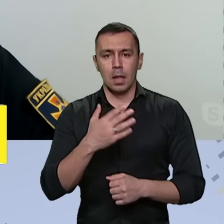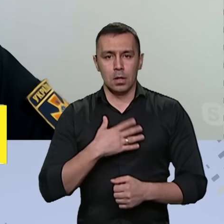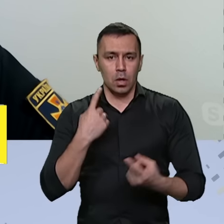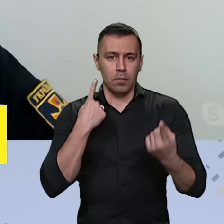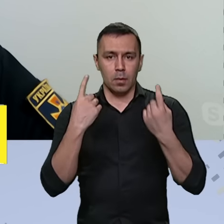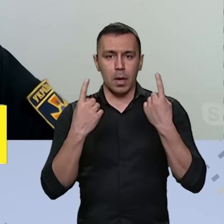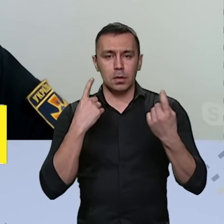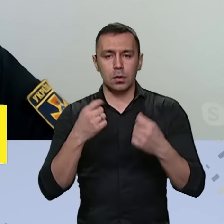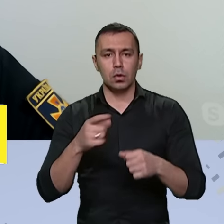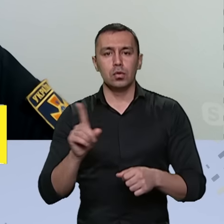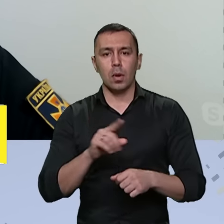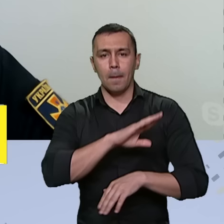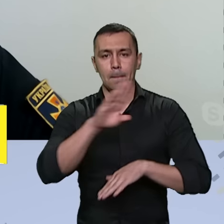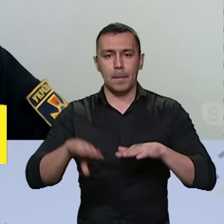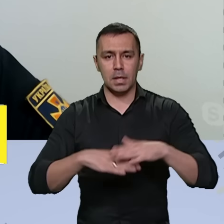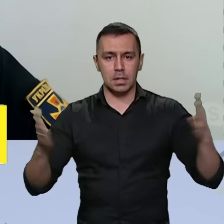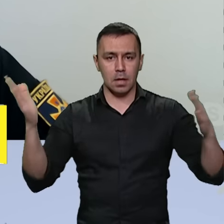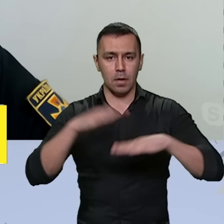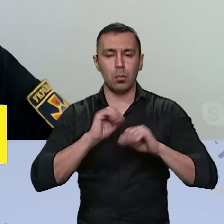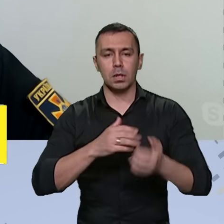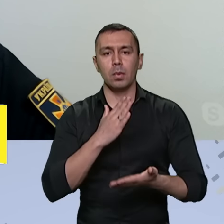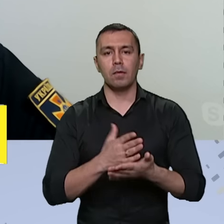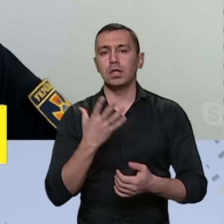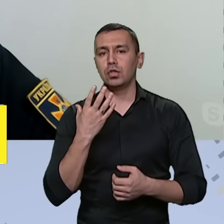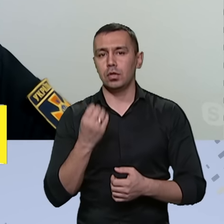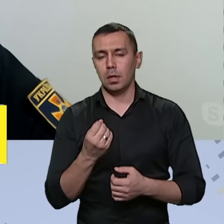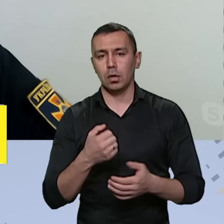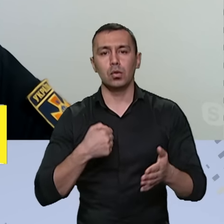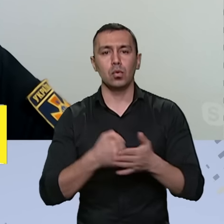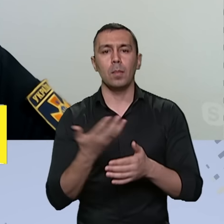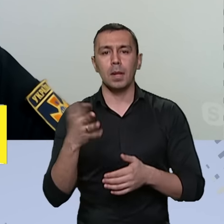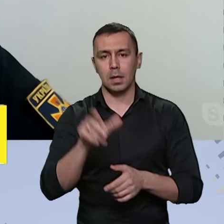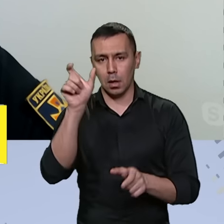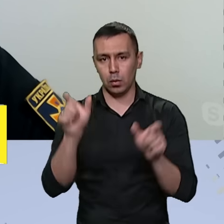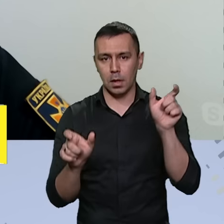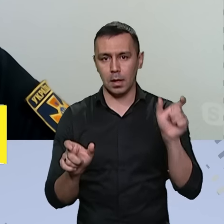інформацією, що під завалами може перебувати ще до п'яти людей.